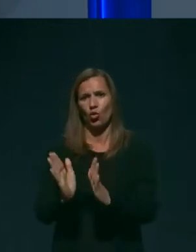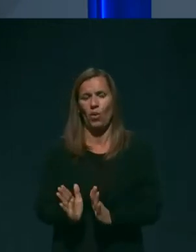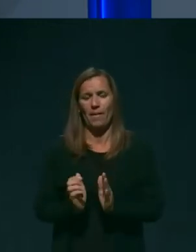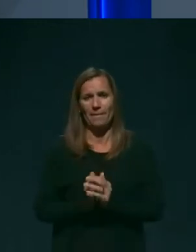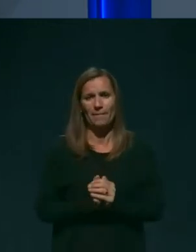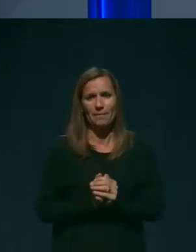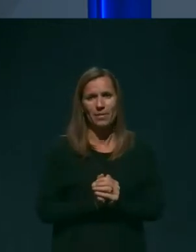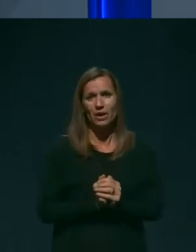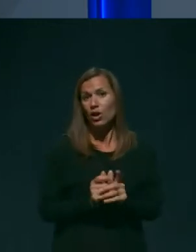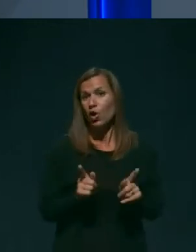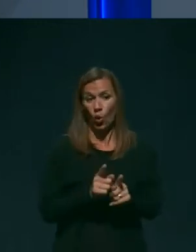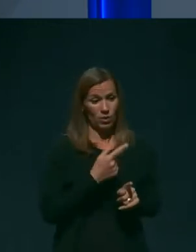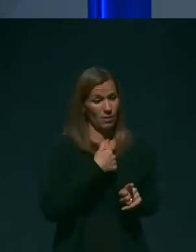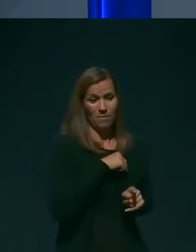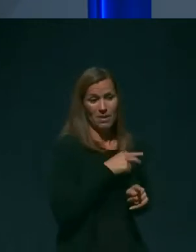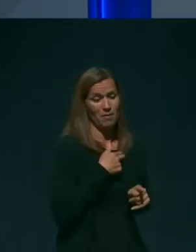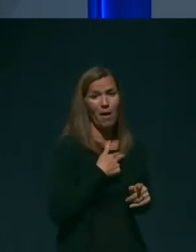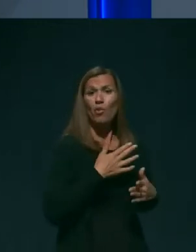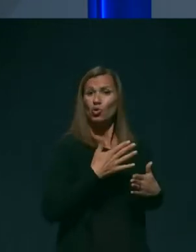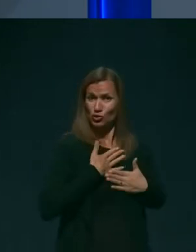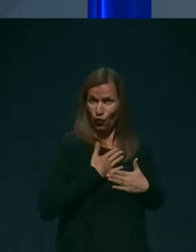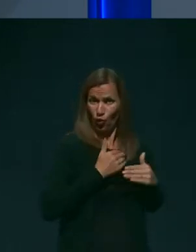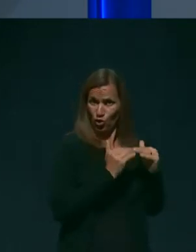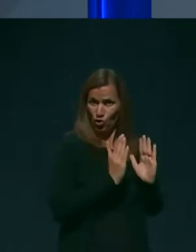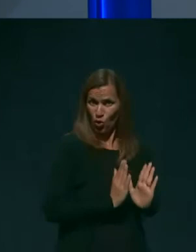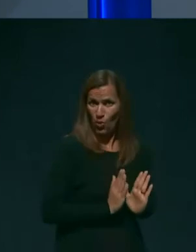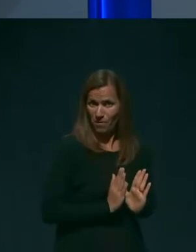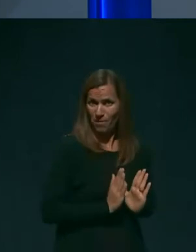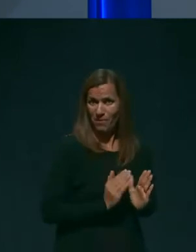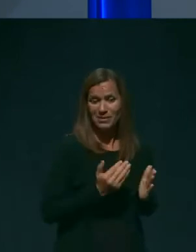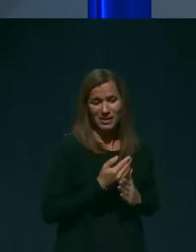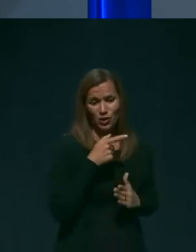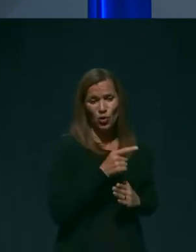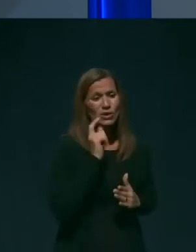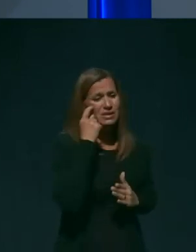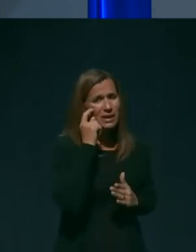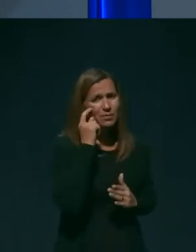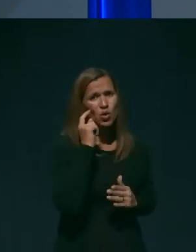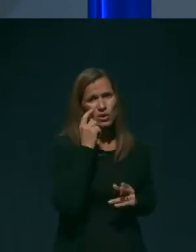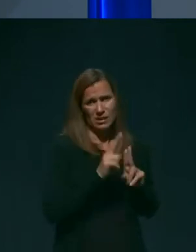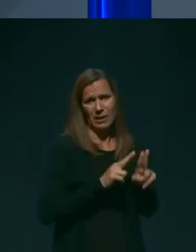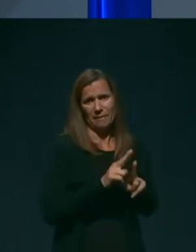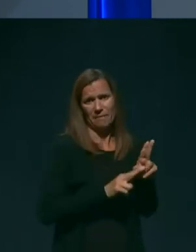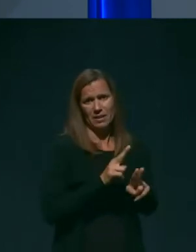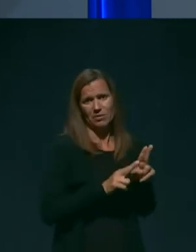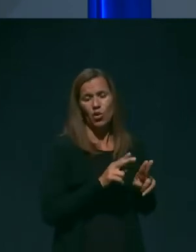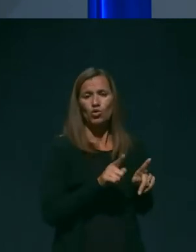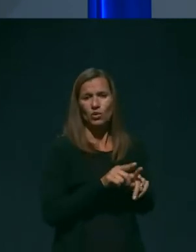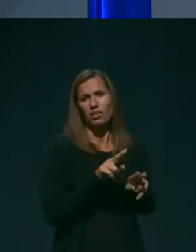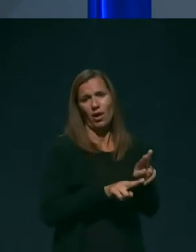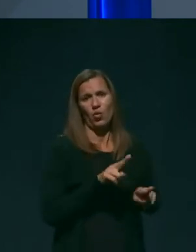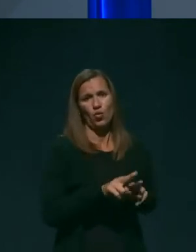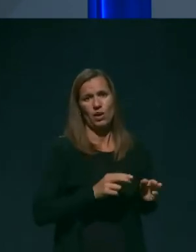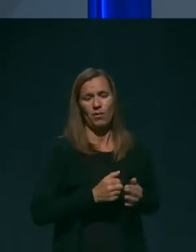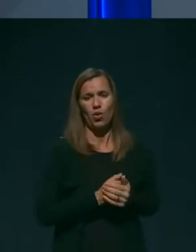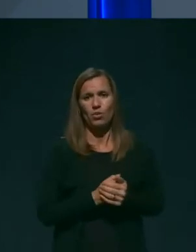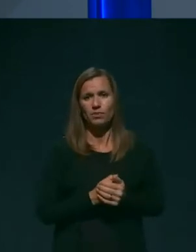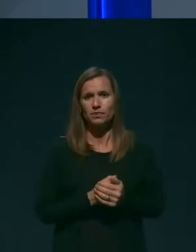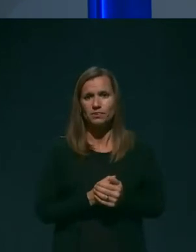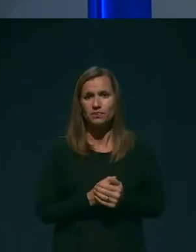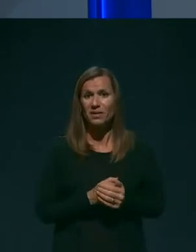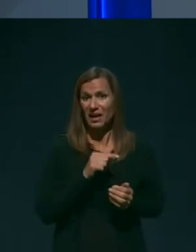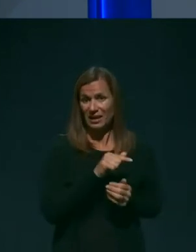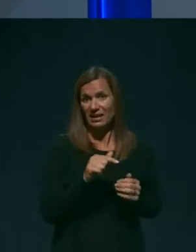ostali svoj dom, za katerega skrbno, skrbimo in ga tudi negujemo. Teh